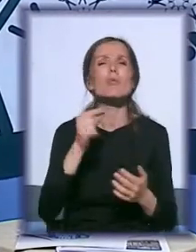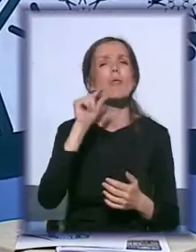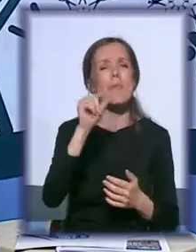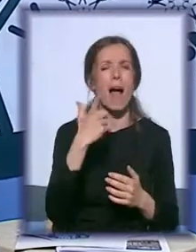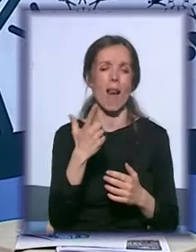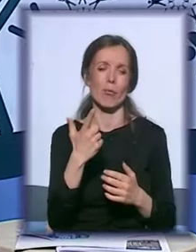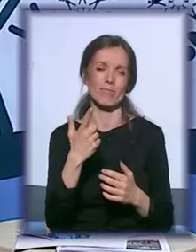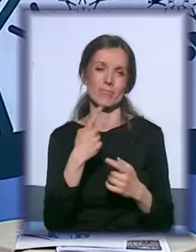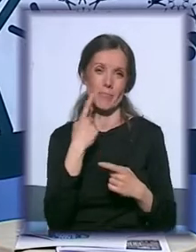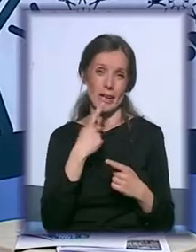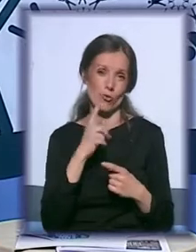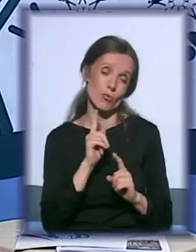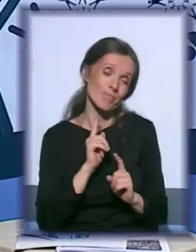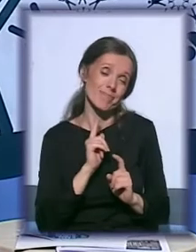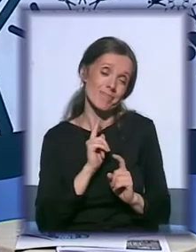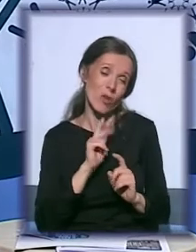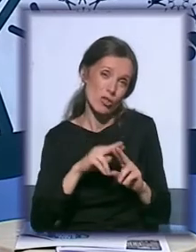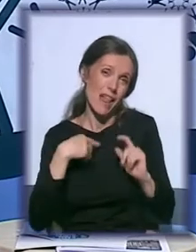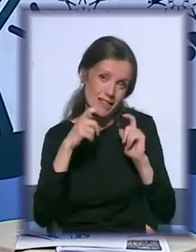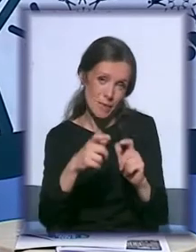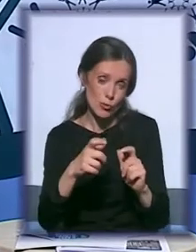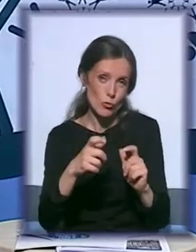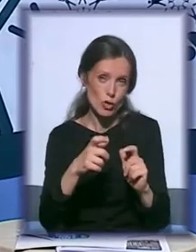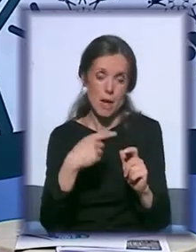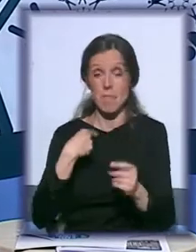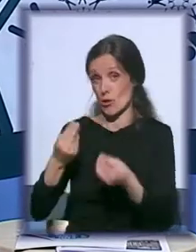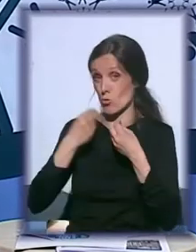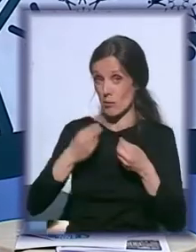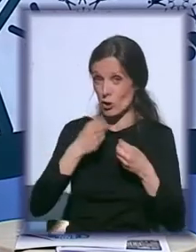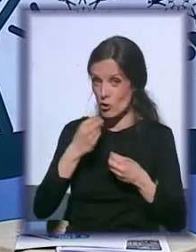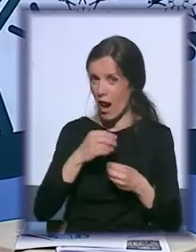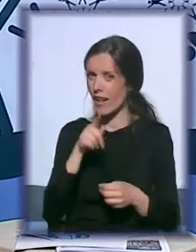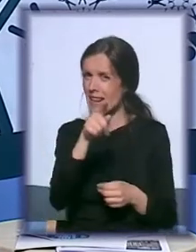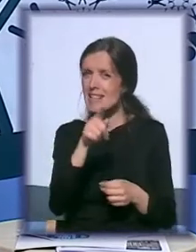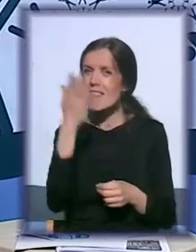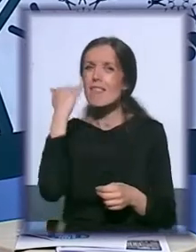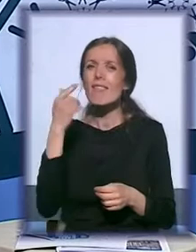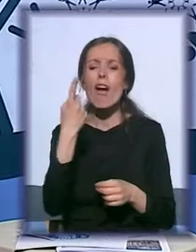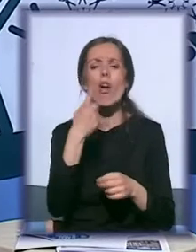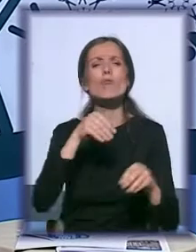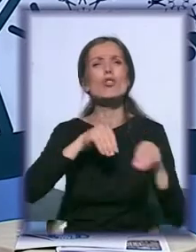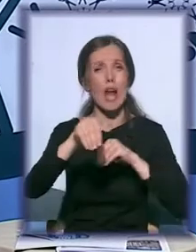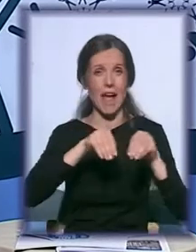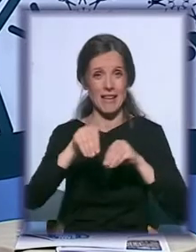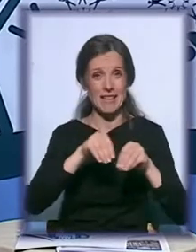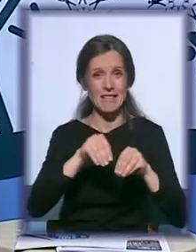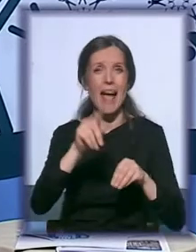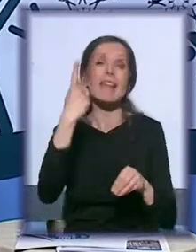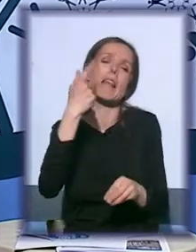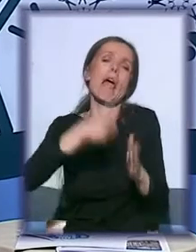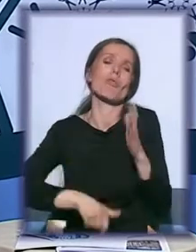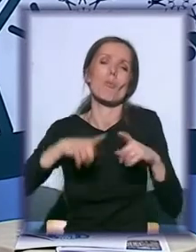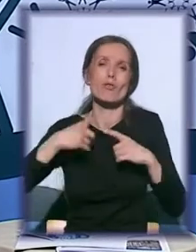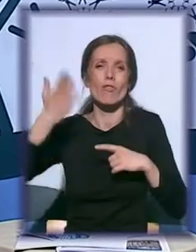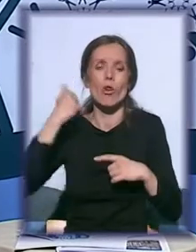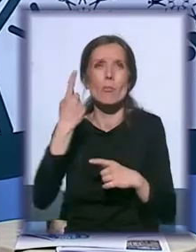dužda sam. Pričali su mi i rekli da ste negde kao šahista imali veliko znak pitanja jednom u životu,